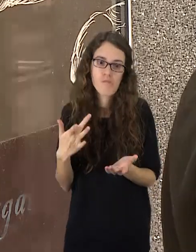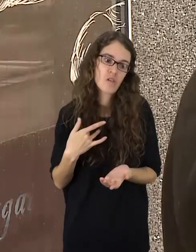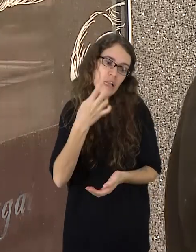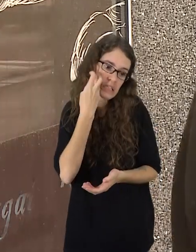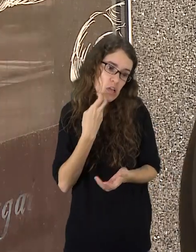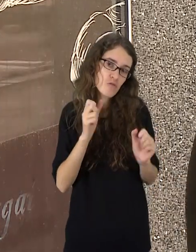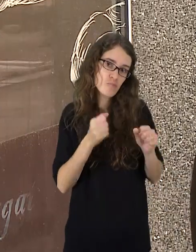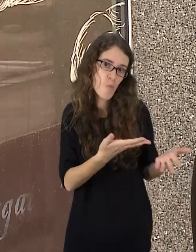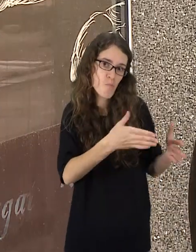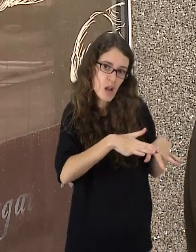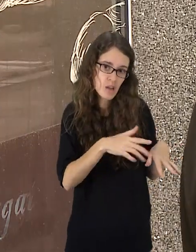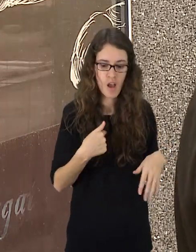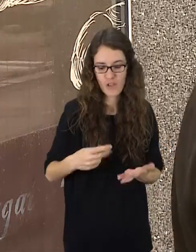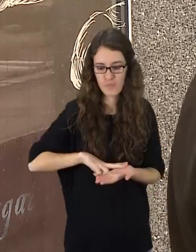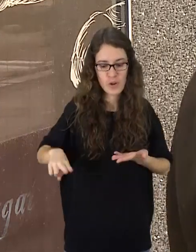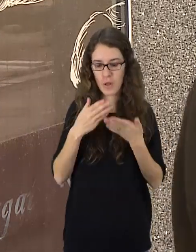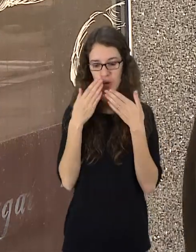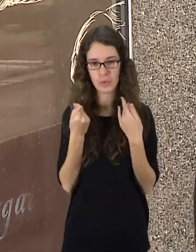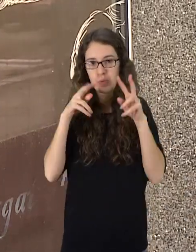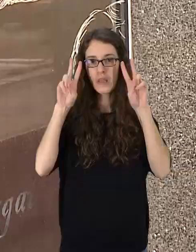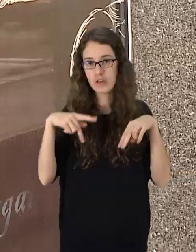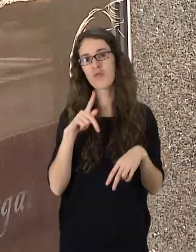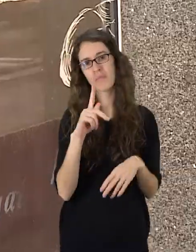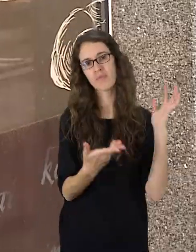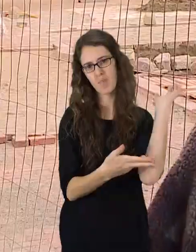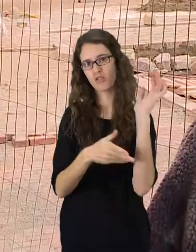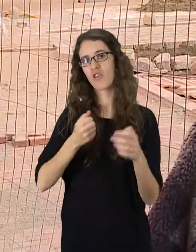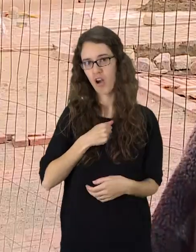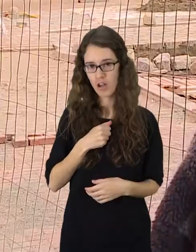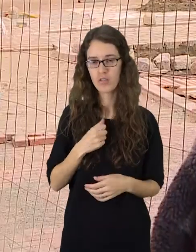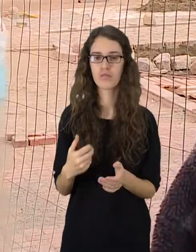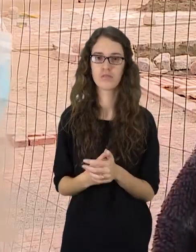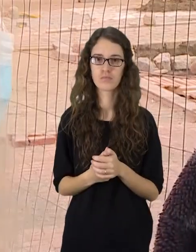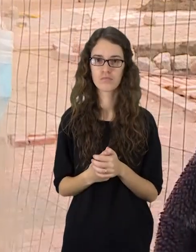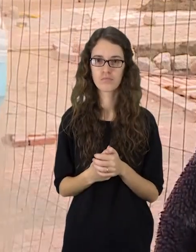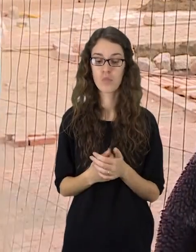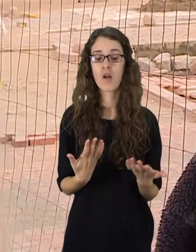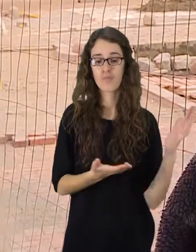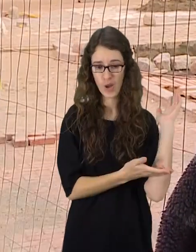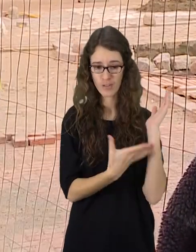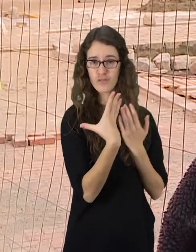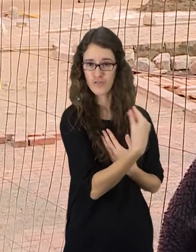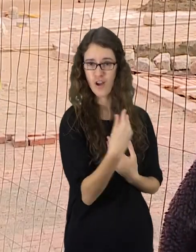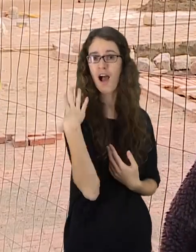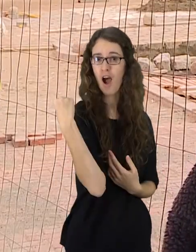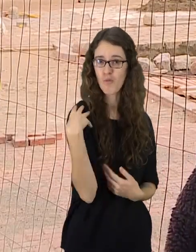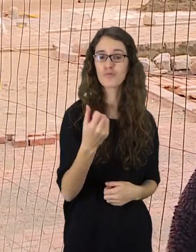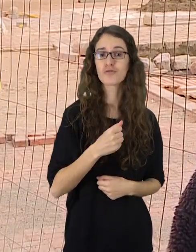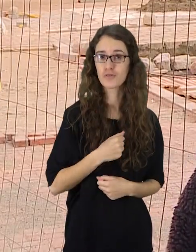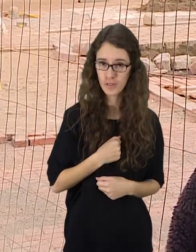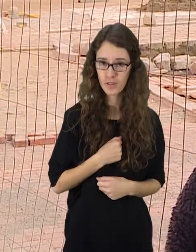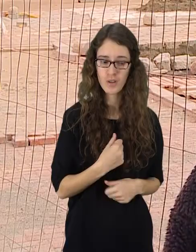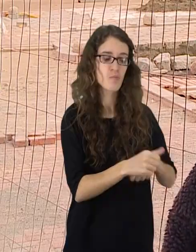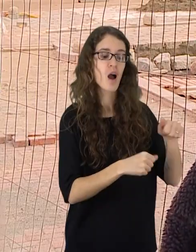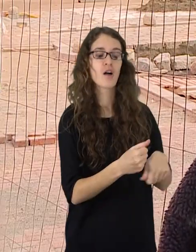kažkaip nespecialistės, bet medžių gailai iš tikrųjų. Medis tur savo metus, kiek